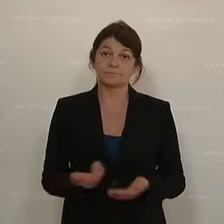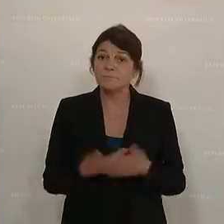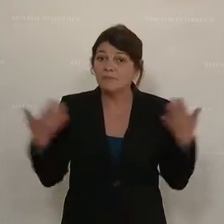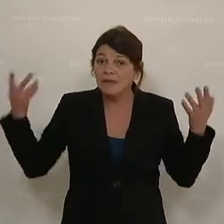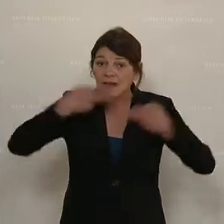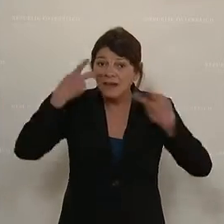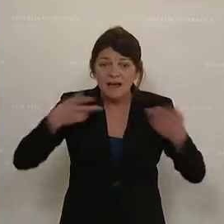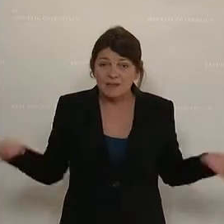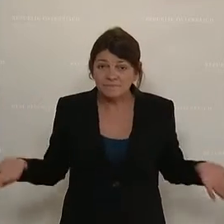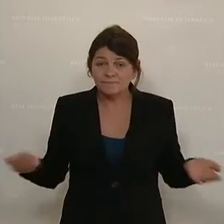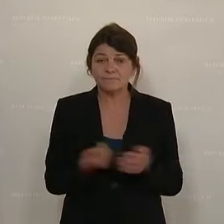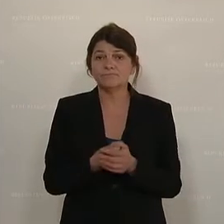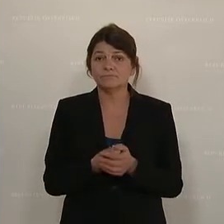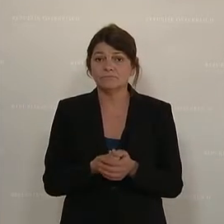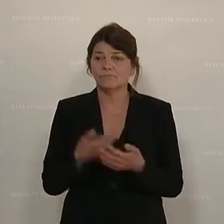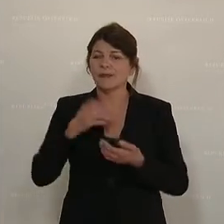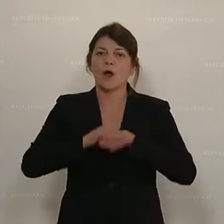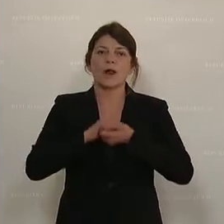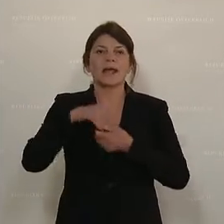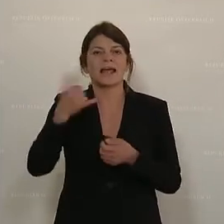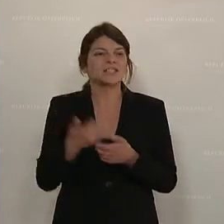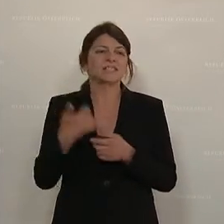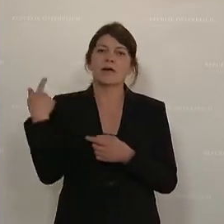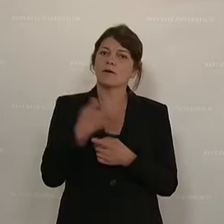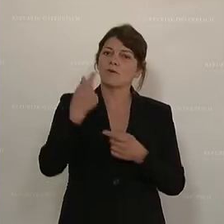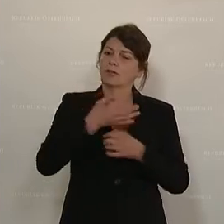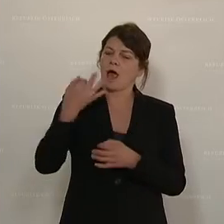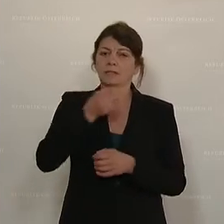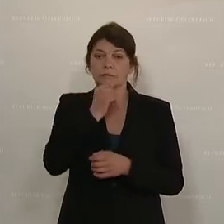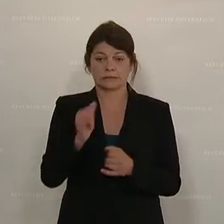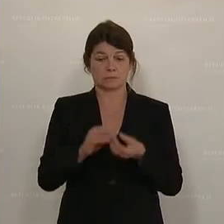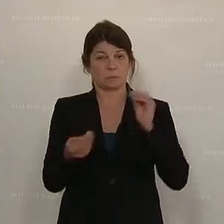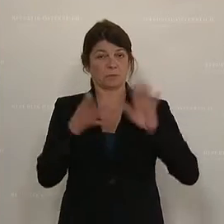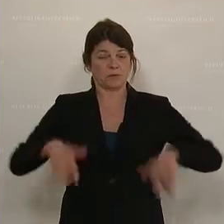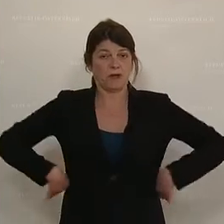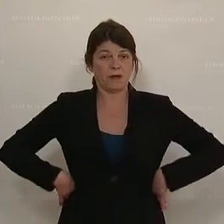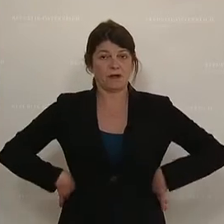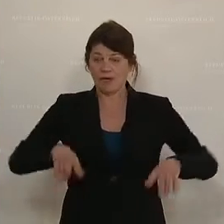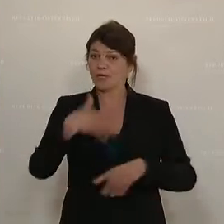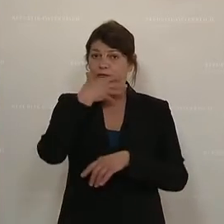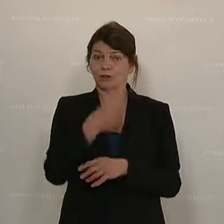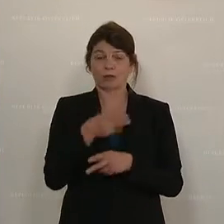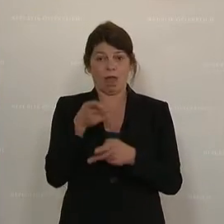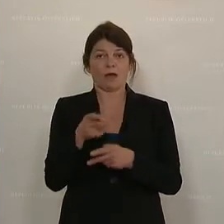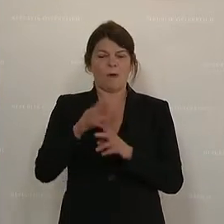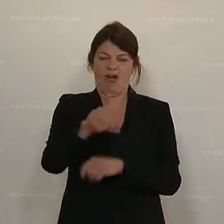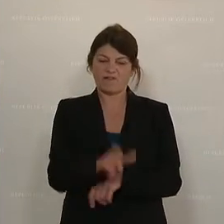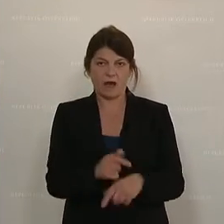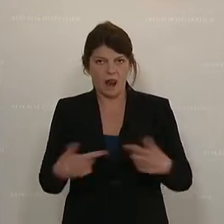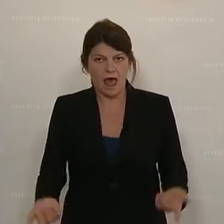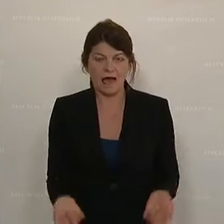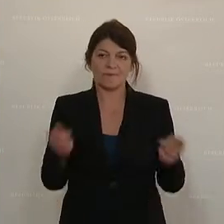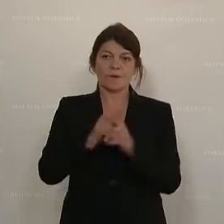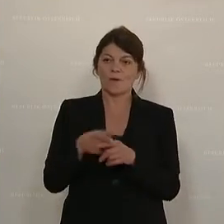Natürlich wird der Kollege Jekschi zu der Tagespresse ein Problem haben, denn die schönen Artikel über Afrika, Land und Kaufhaus